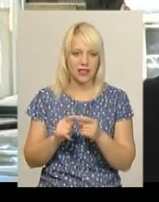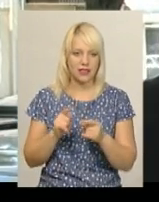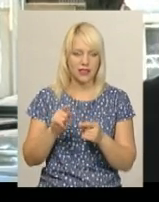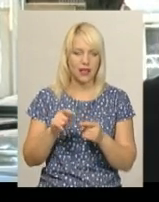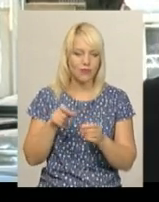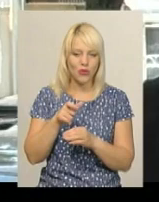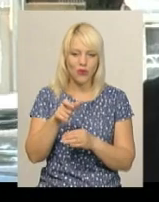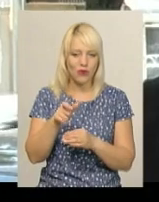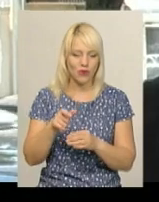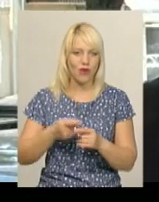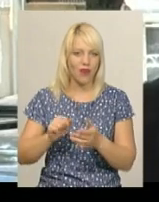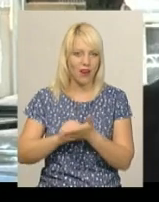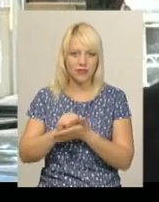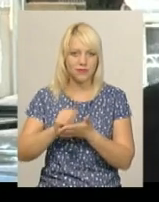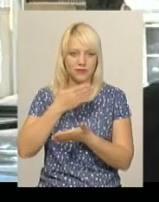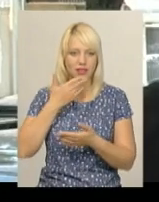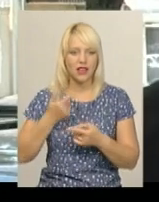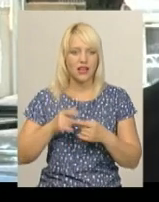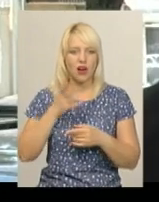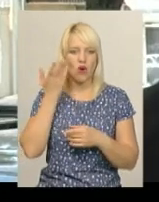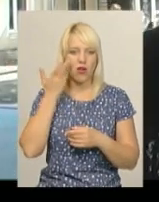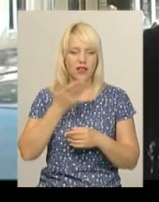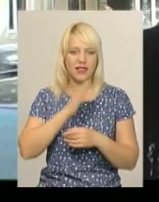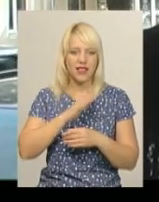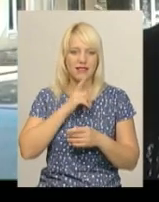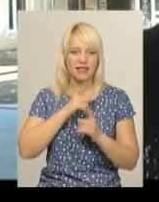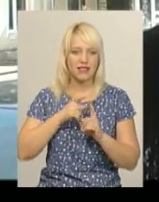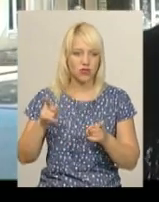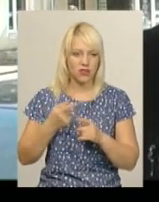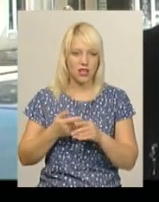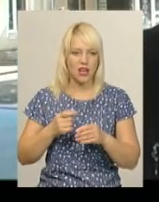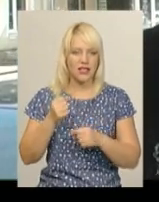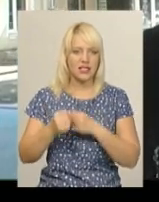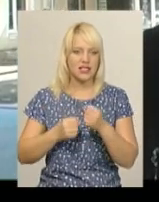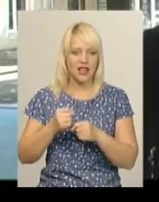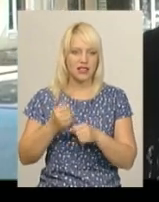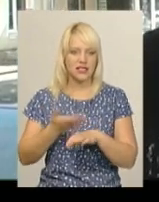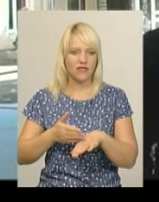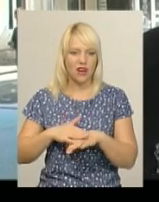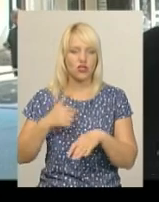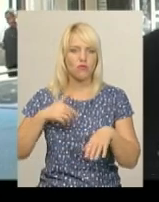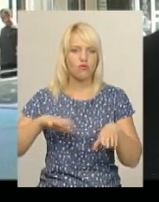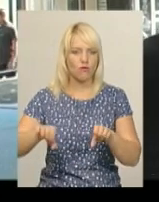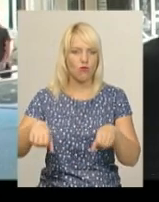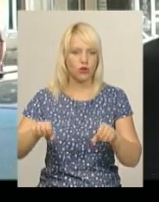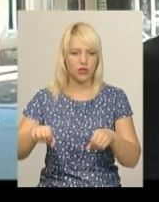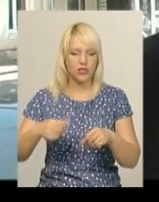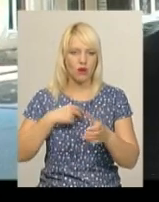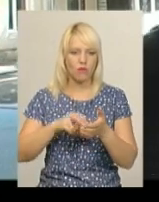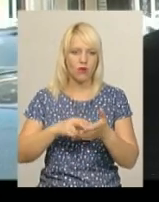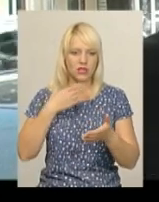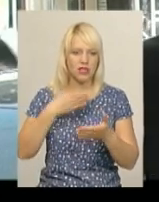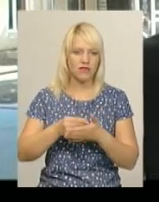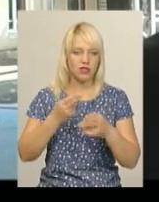Коли, наприклад, не сезон, туди, напевно, дістатися взагалі неможливо. Ми туди дісталися, хоча їхали мотоциклом, дуже боялися за власну